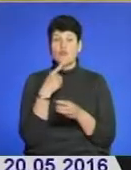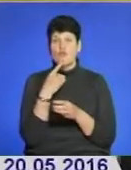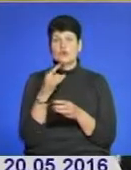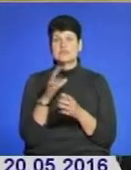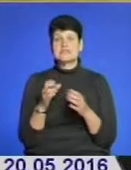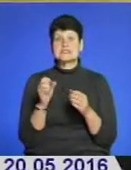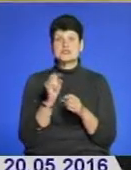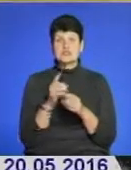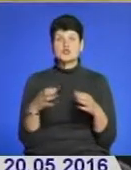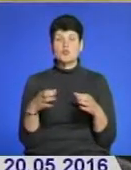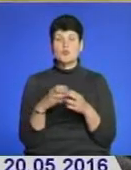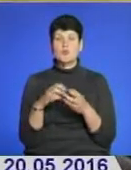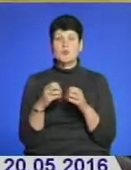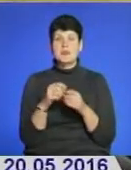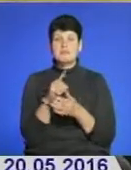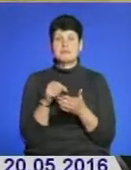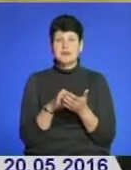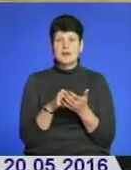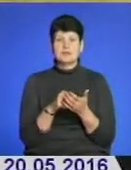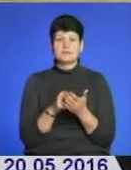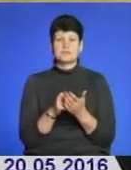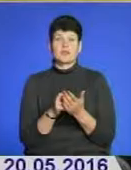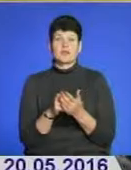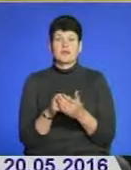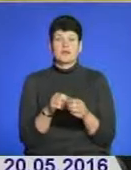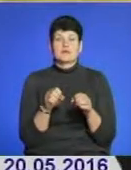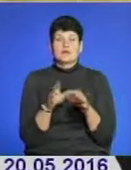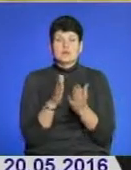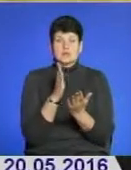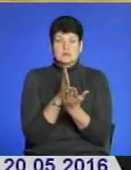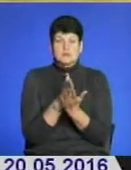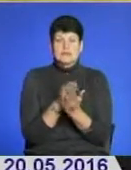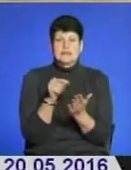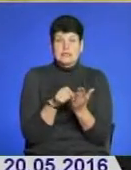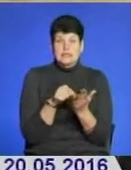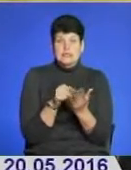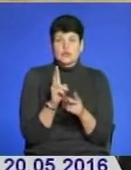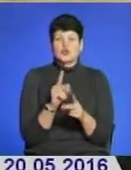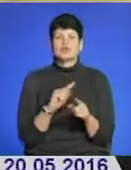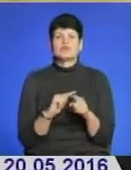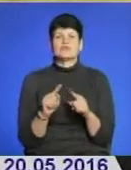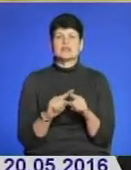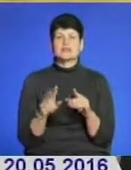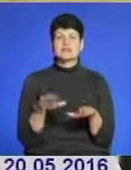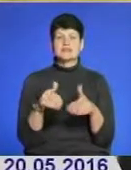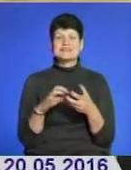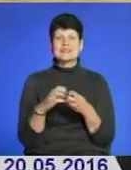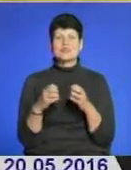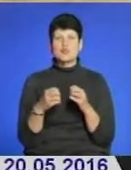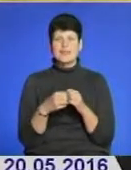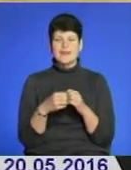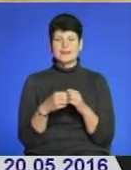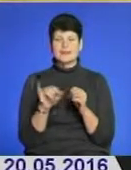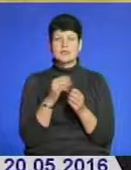згрупувати ті проблемні питання, які існують, сфокусуватися на тих зонах, які можуть дати якнайшвидший результат і